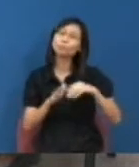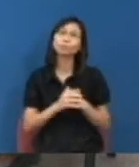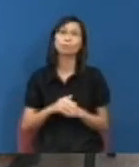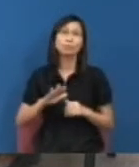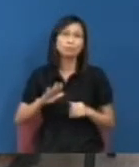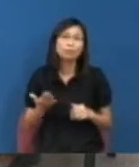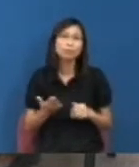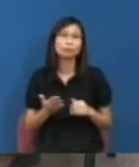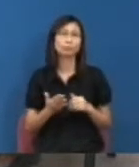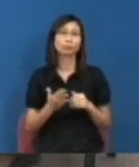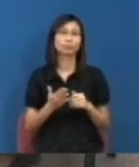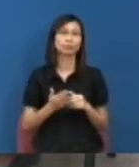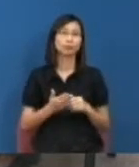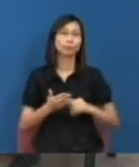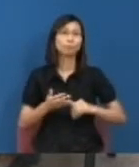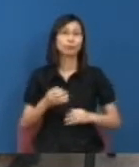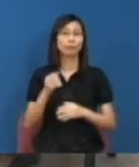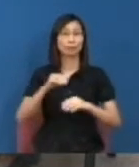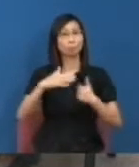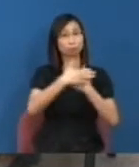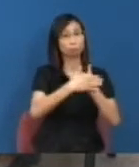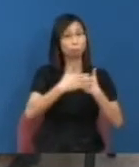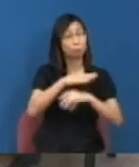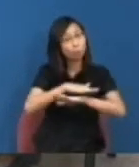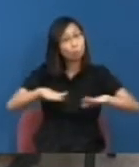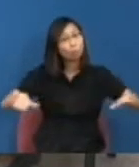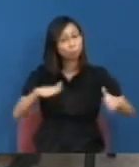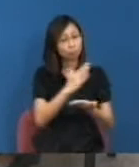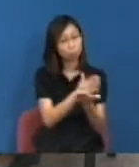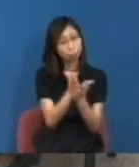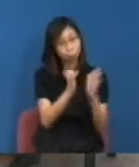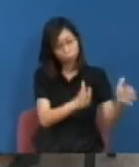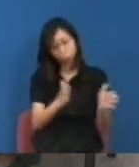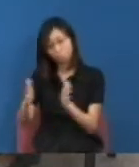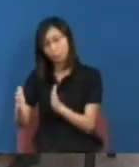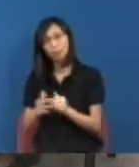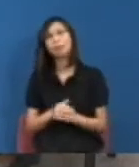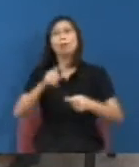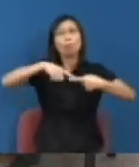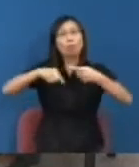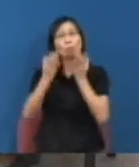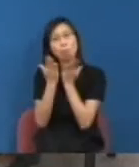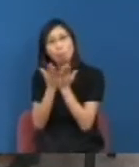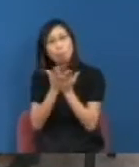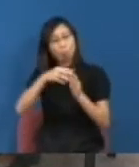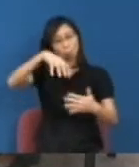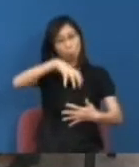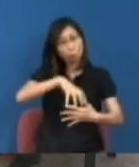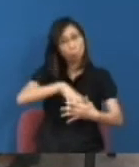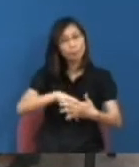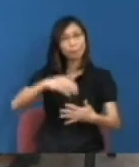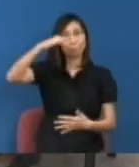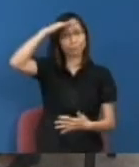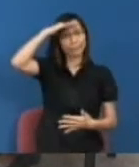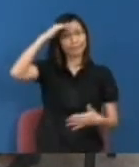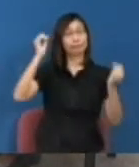因為保安安排在大學裏面的一連串事件警察的行